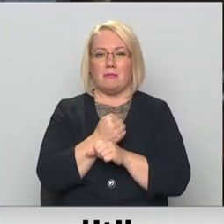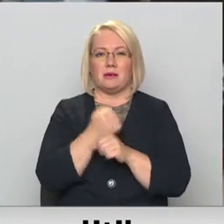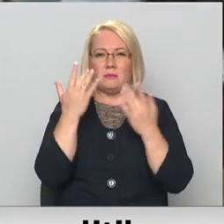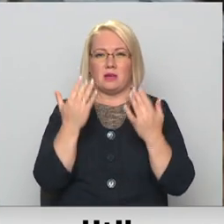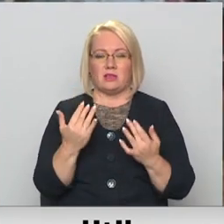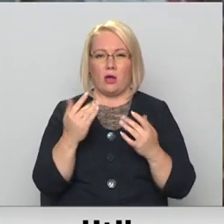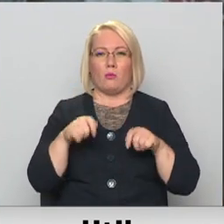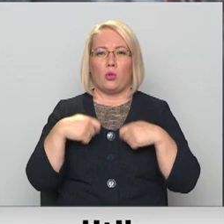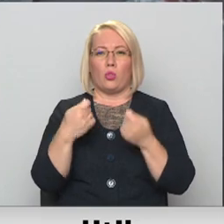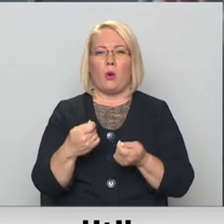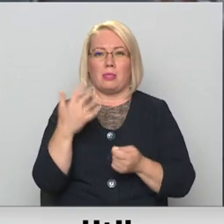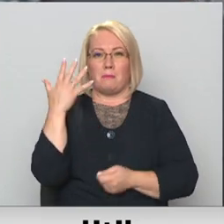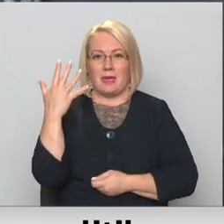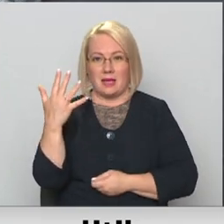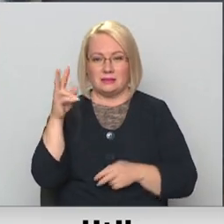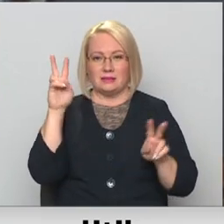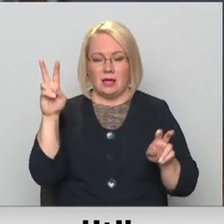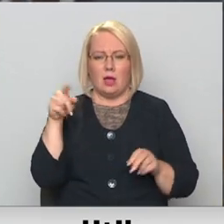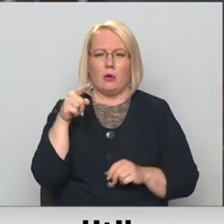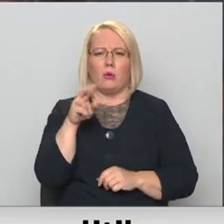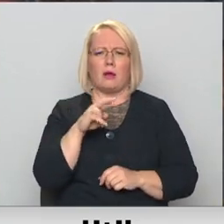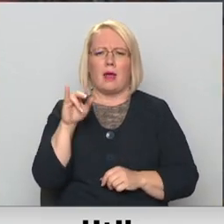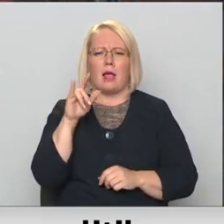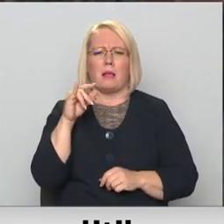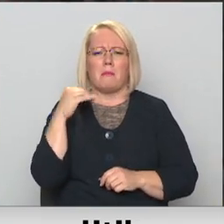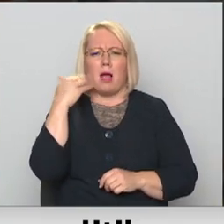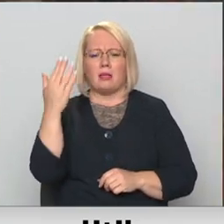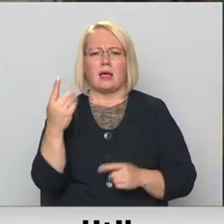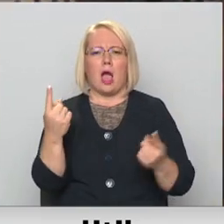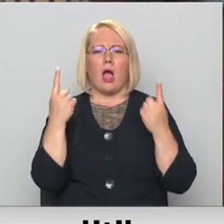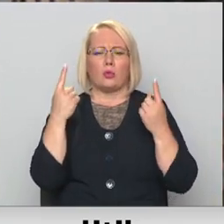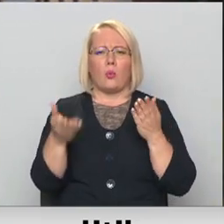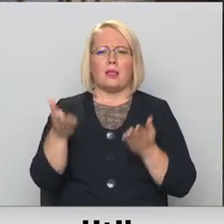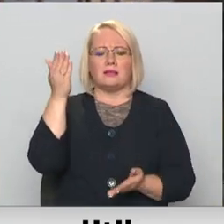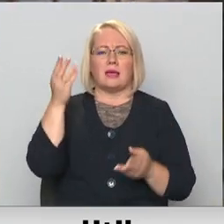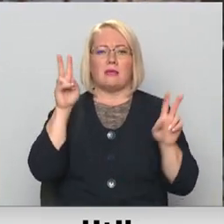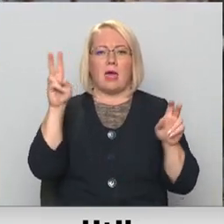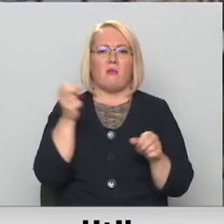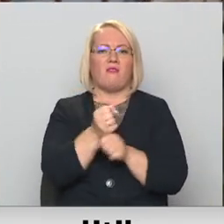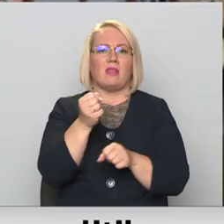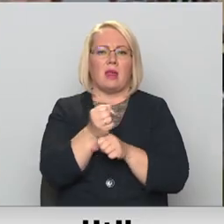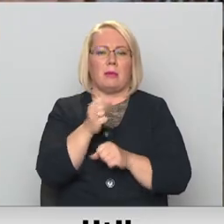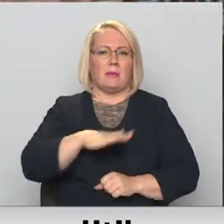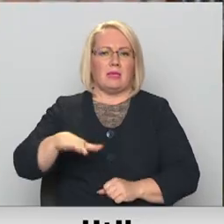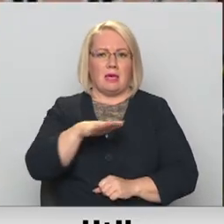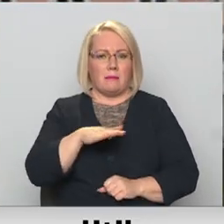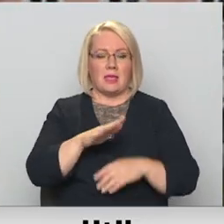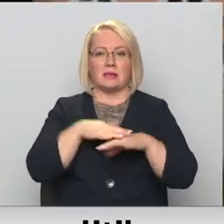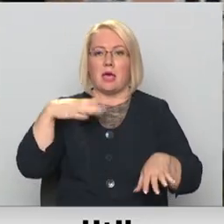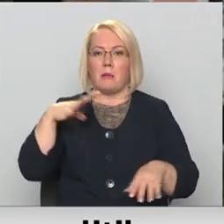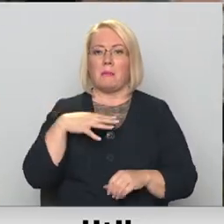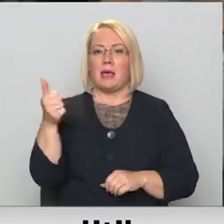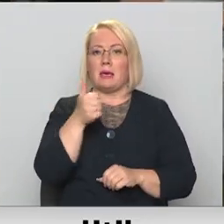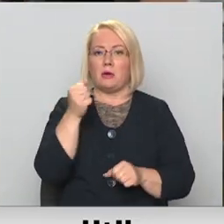kurā sabiedriskie mediji kopā ar Rebaltika aktualizēja tēmu vardarbība ģimenēm. Saimā tapa īpaša darba grupa.